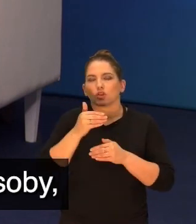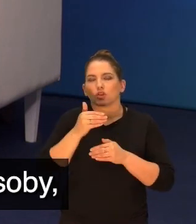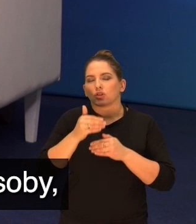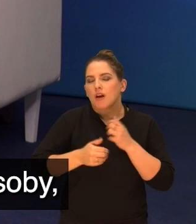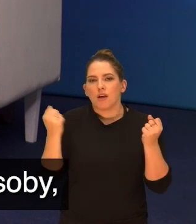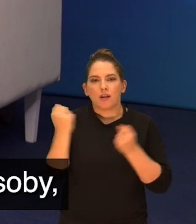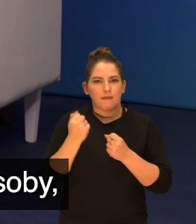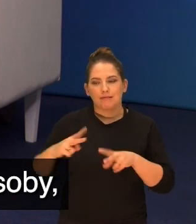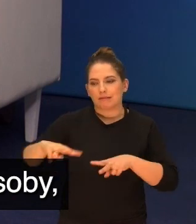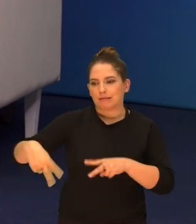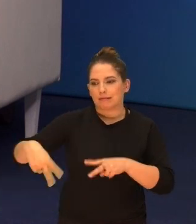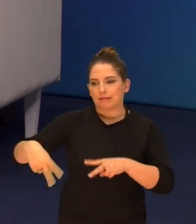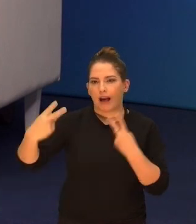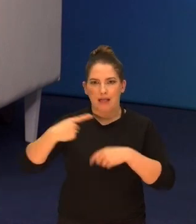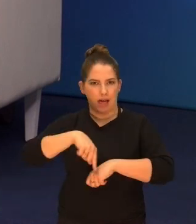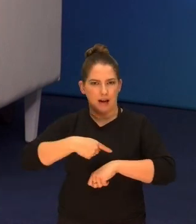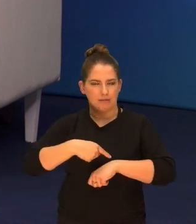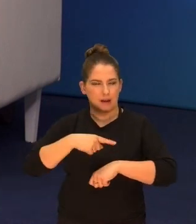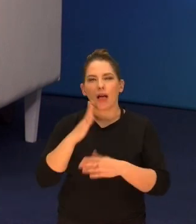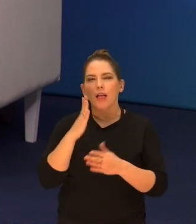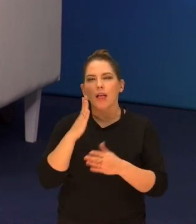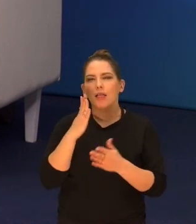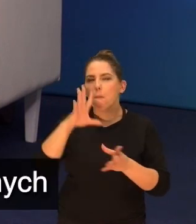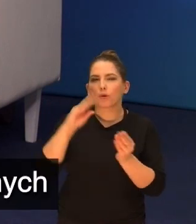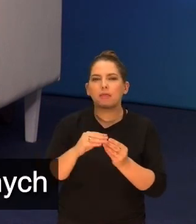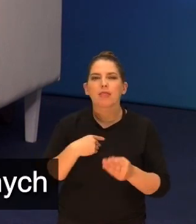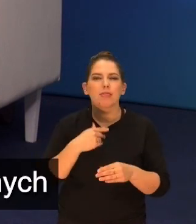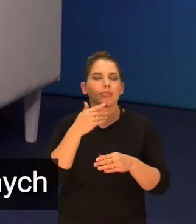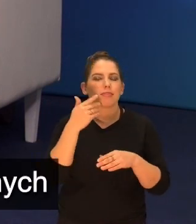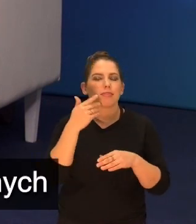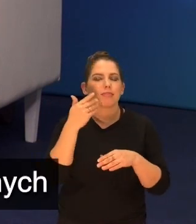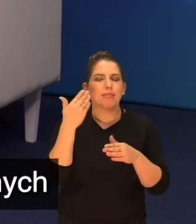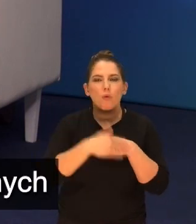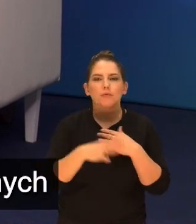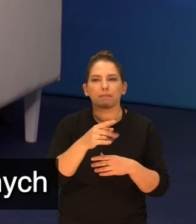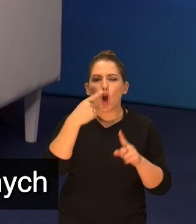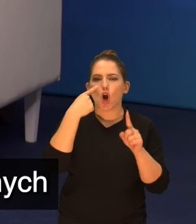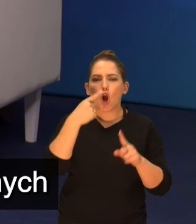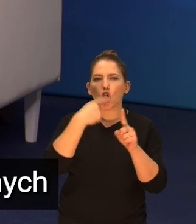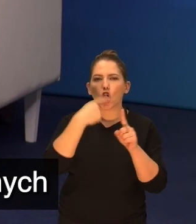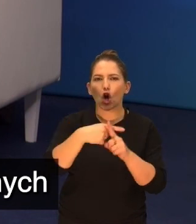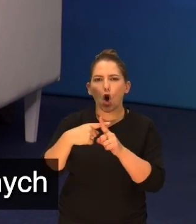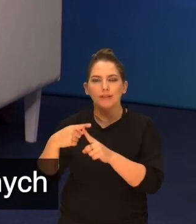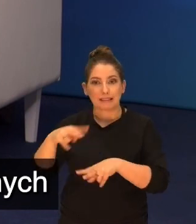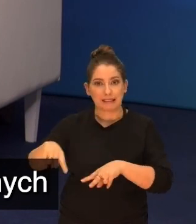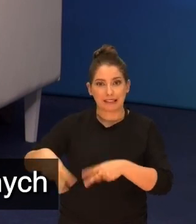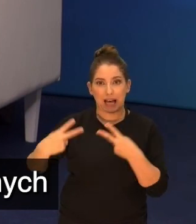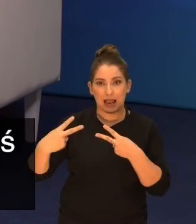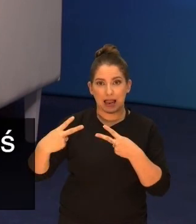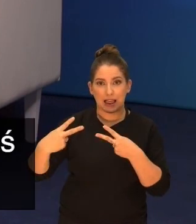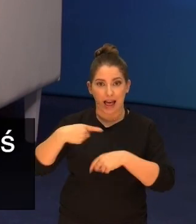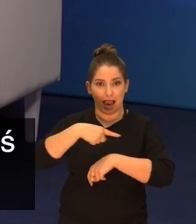lekcje, bo są i takie osoby. takim razie tylko na koniec, podsumowując, wybierzmy to pytanie dotyczące korzyści. Czy z tych zdalnych